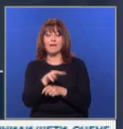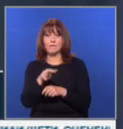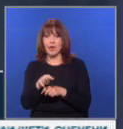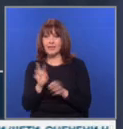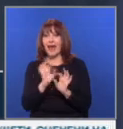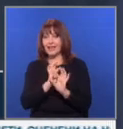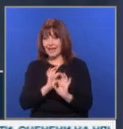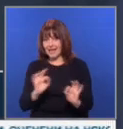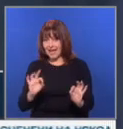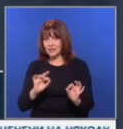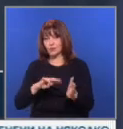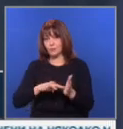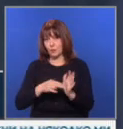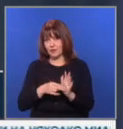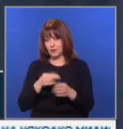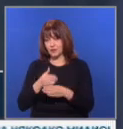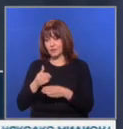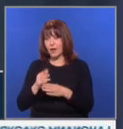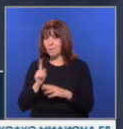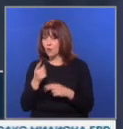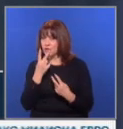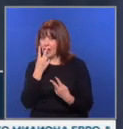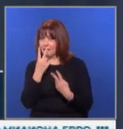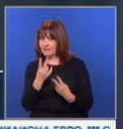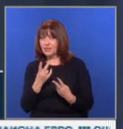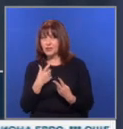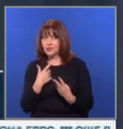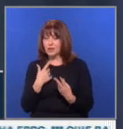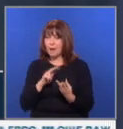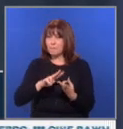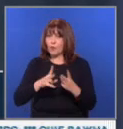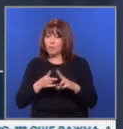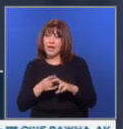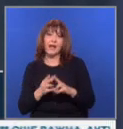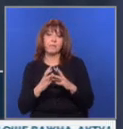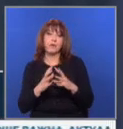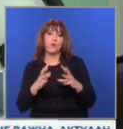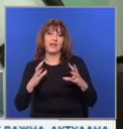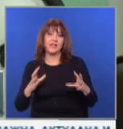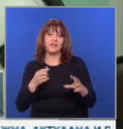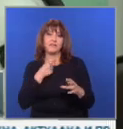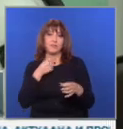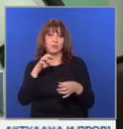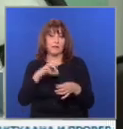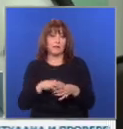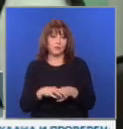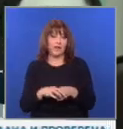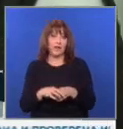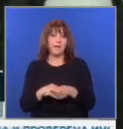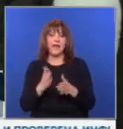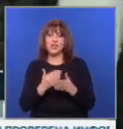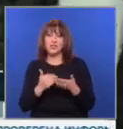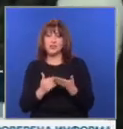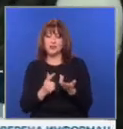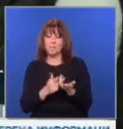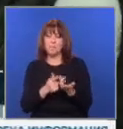неясно с политическите процеси, може да заблежи, че има аномалия при увлечението на тези гласове. При частичното